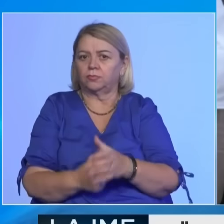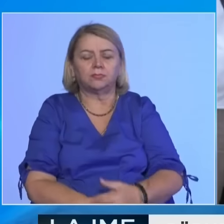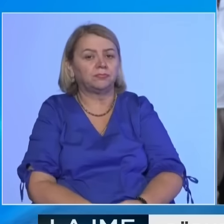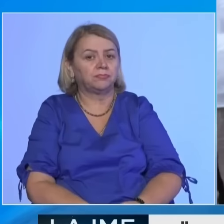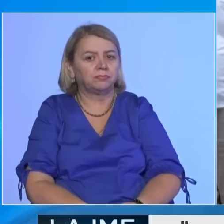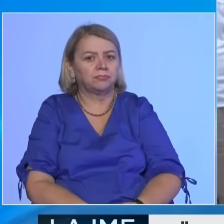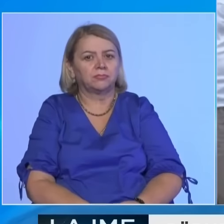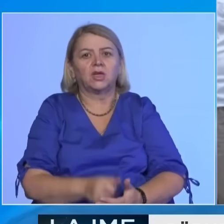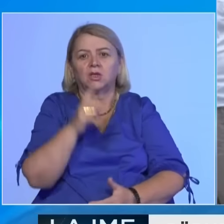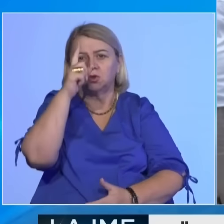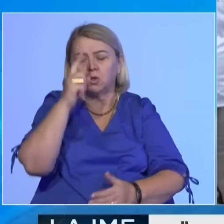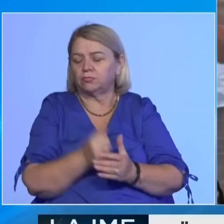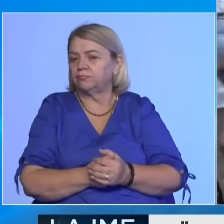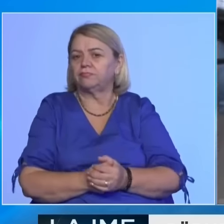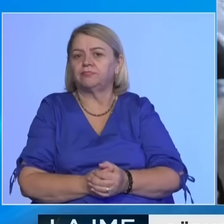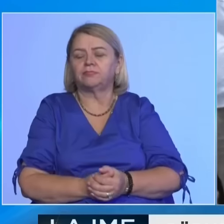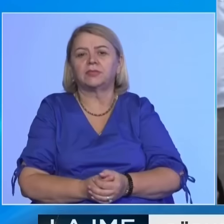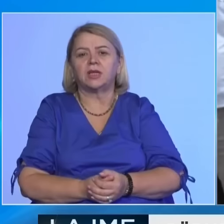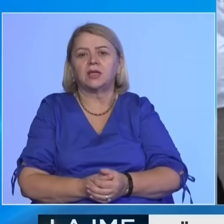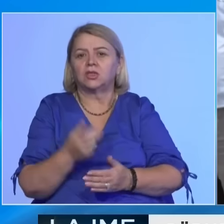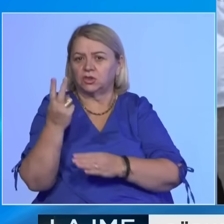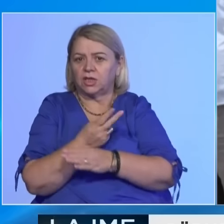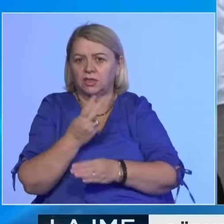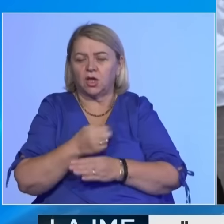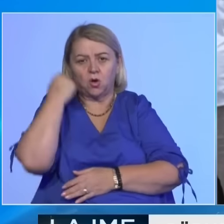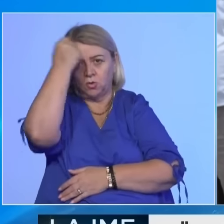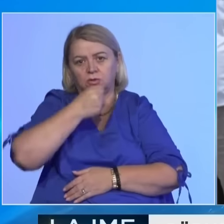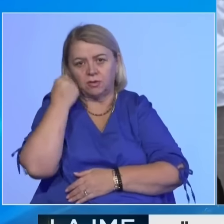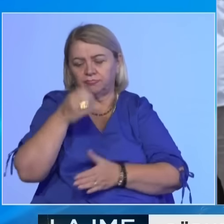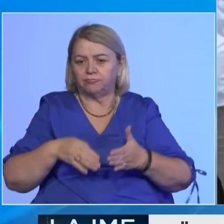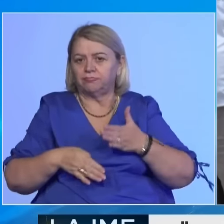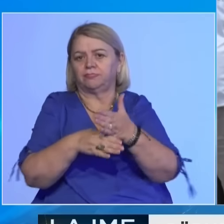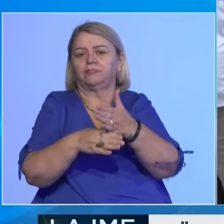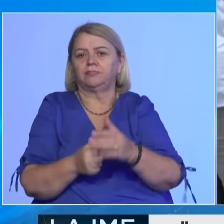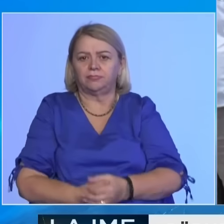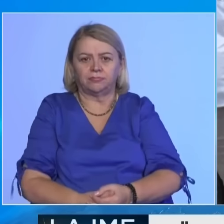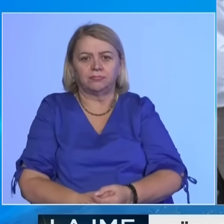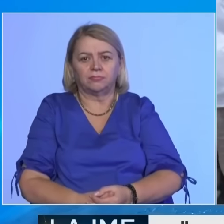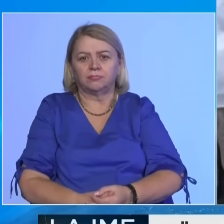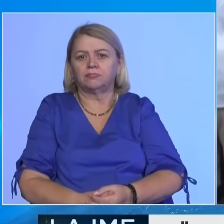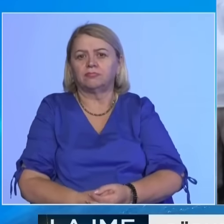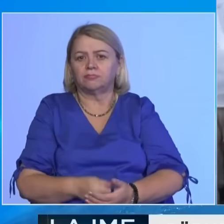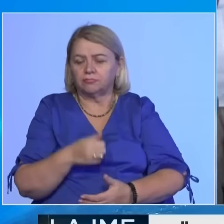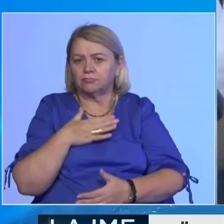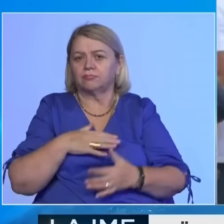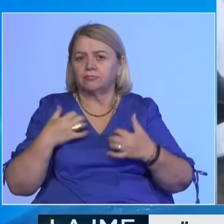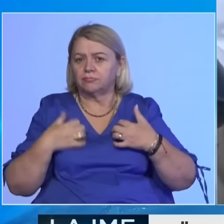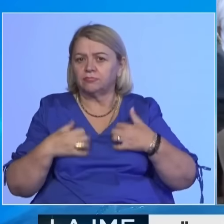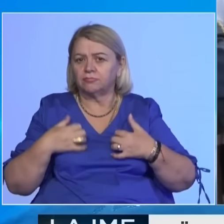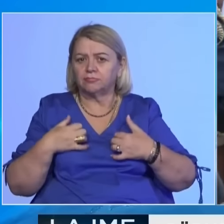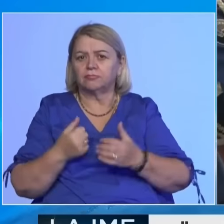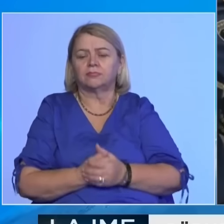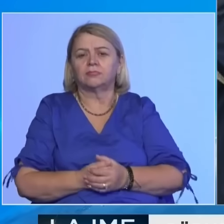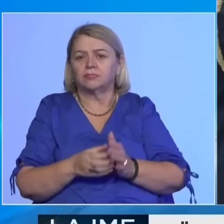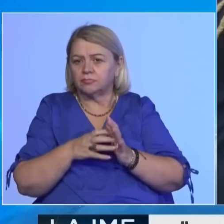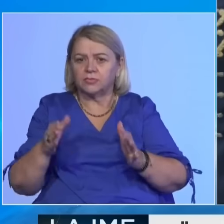Zote e dhe të vazhdoj të bekoj Republikën e Kosovës dhe popullën e sotë mrekëlueshëm, bashkë në një stan të përheshëm shtetet e